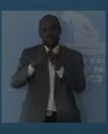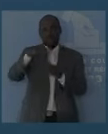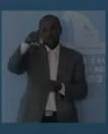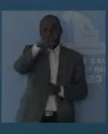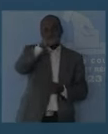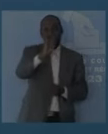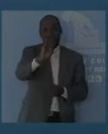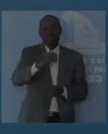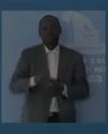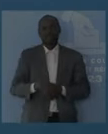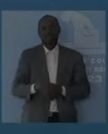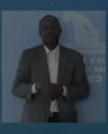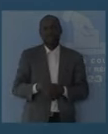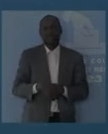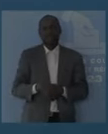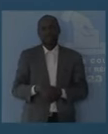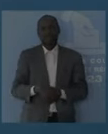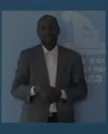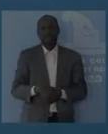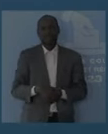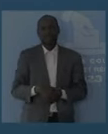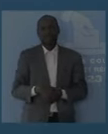Netro-Tagbo-René,